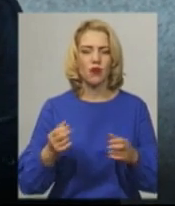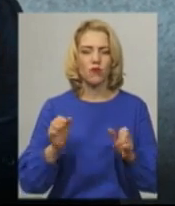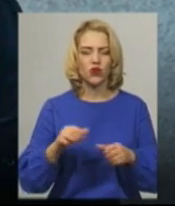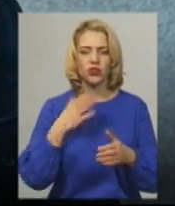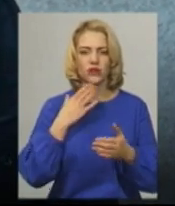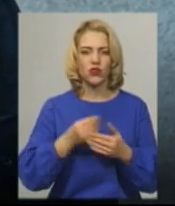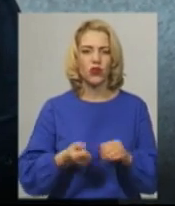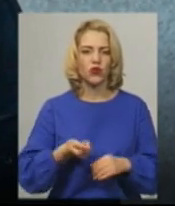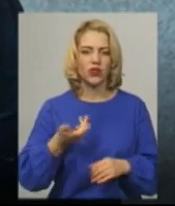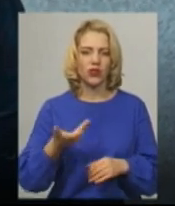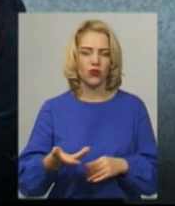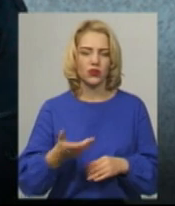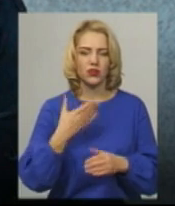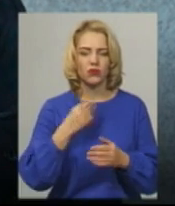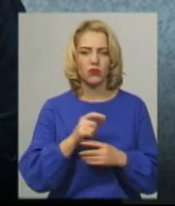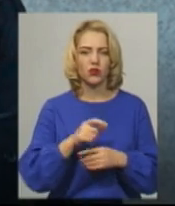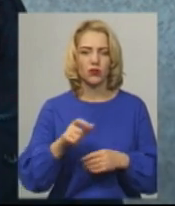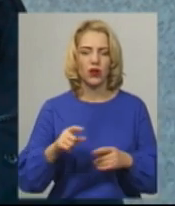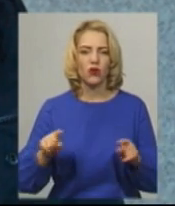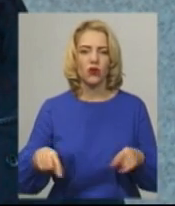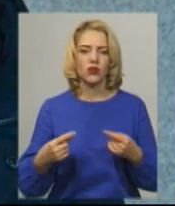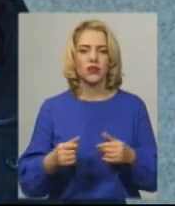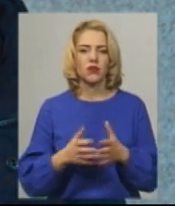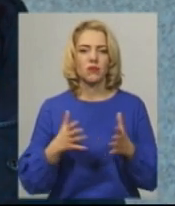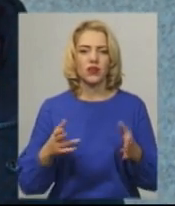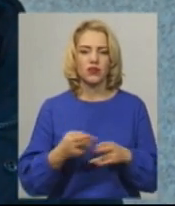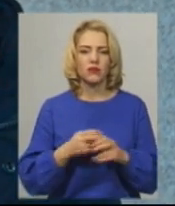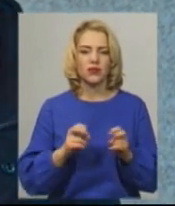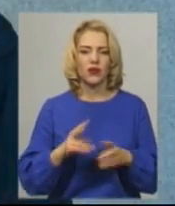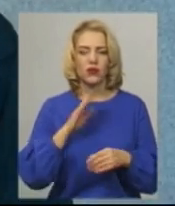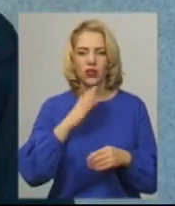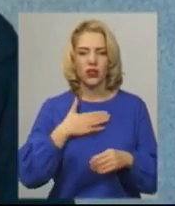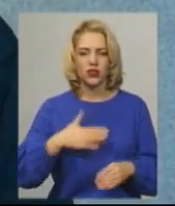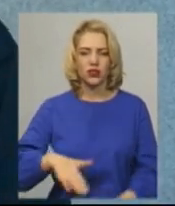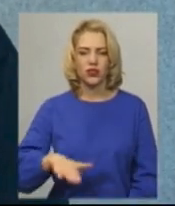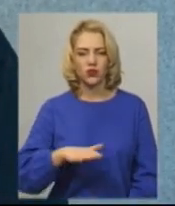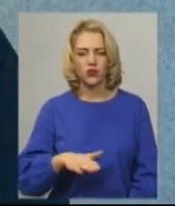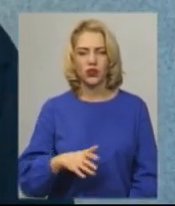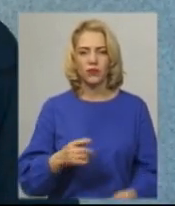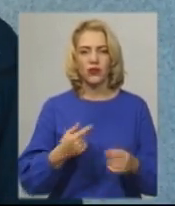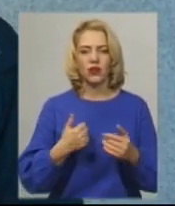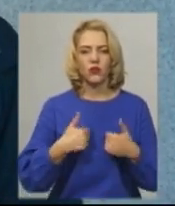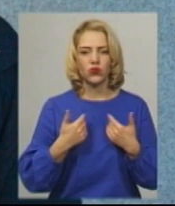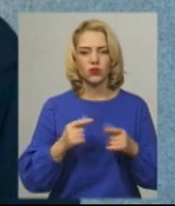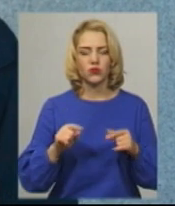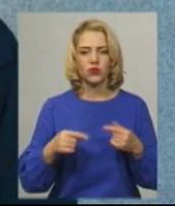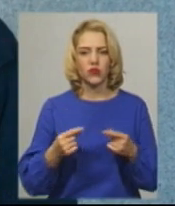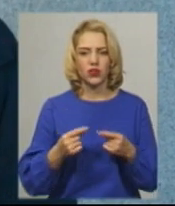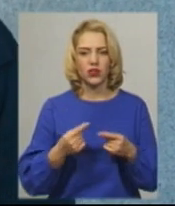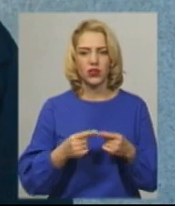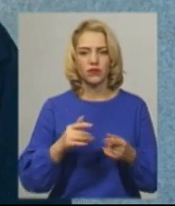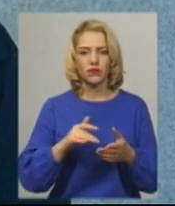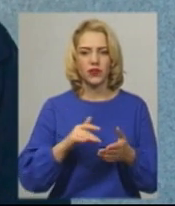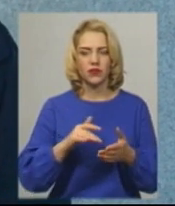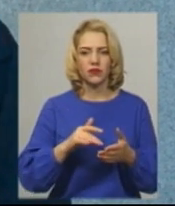кількістю людьми організувати більше безпеку на нашій території. Згодом ми хочемо створити ще Центр